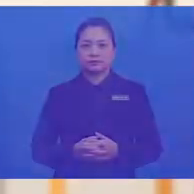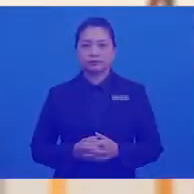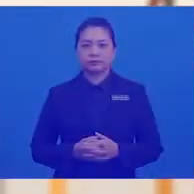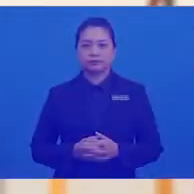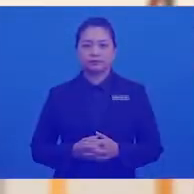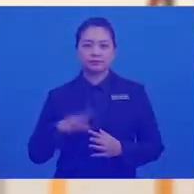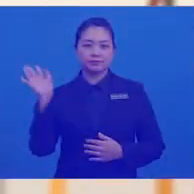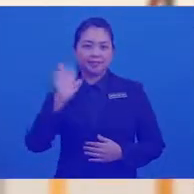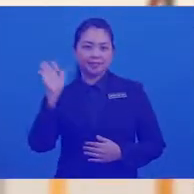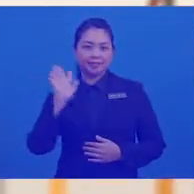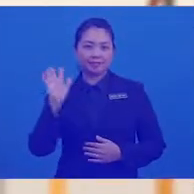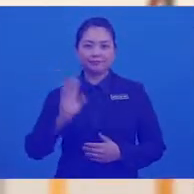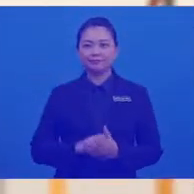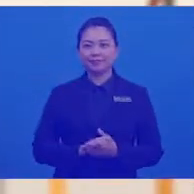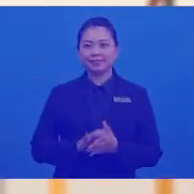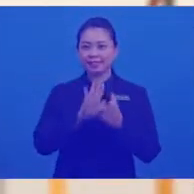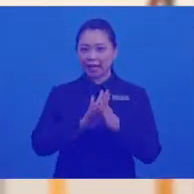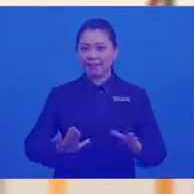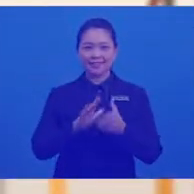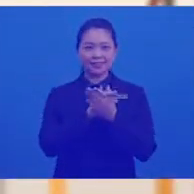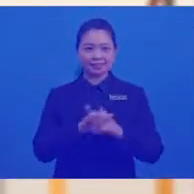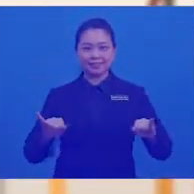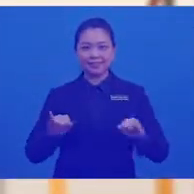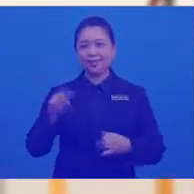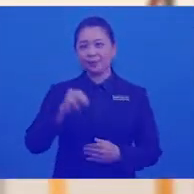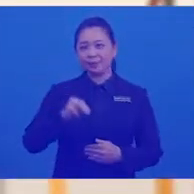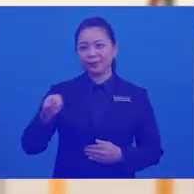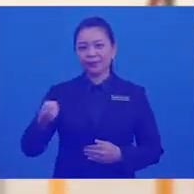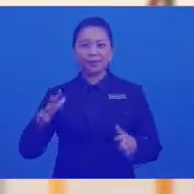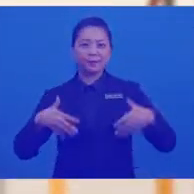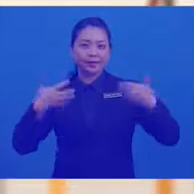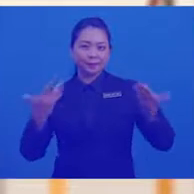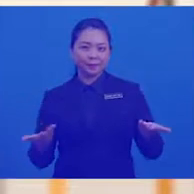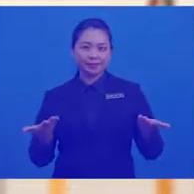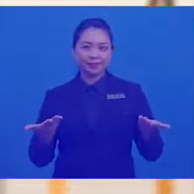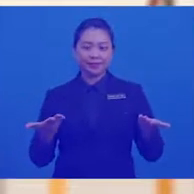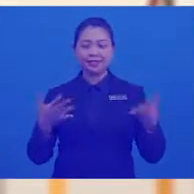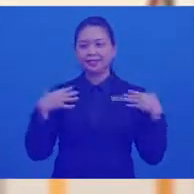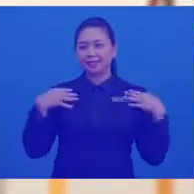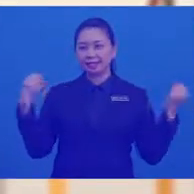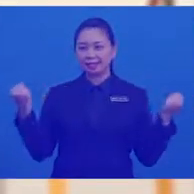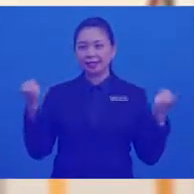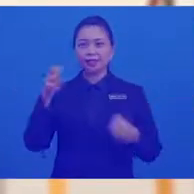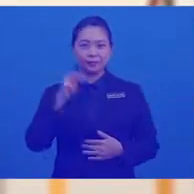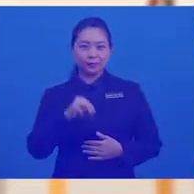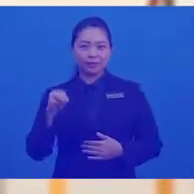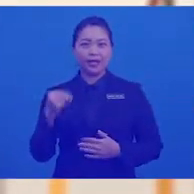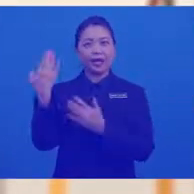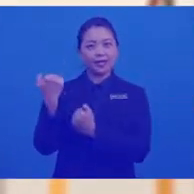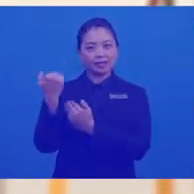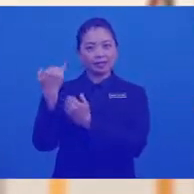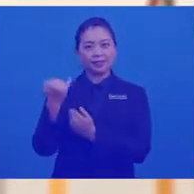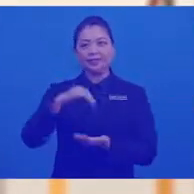Hai, selamat sejahtera murid-murid. Bagaimanakah dengan kesihatan murid-murid? Harap-harap